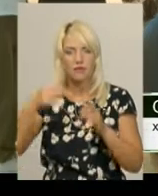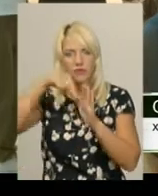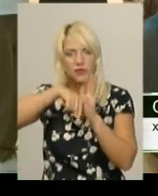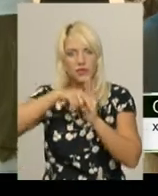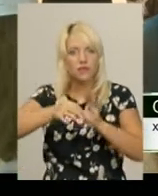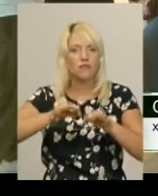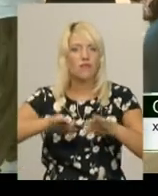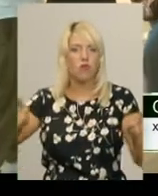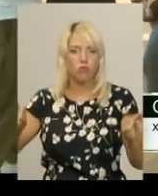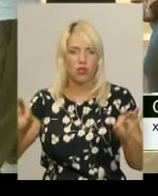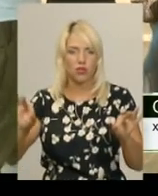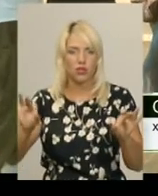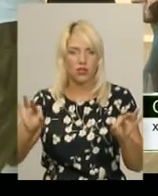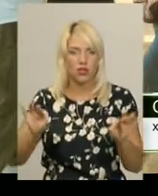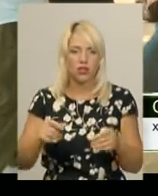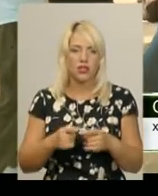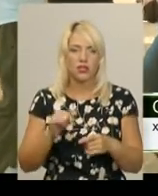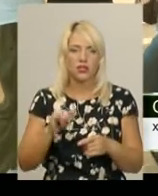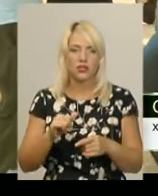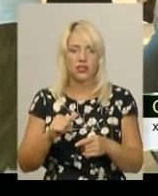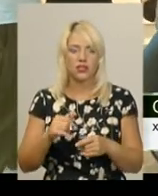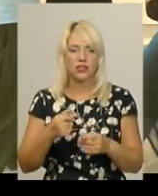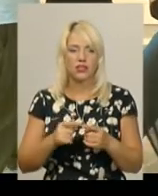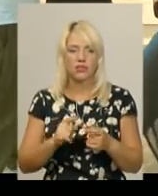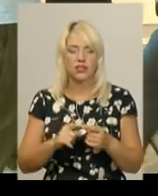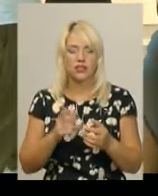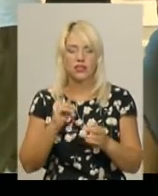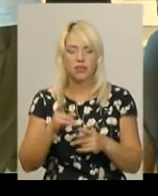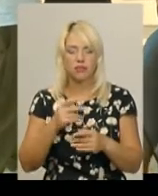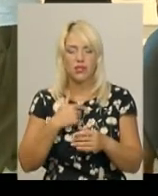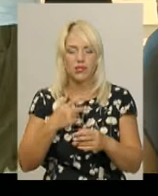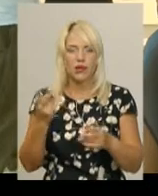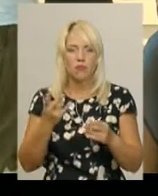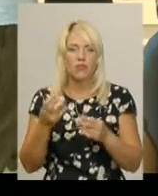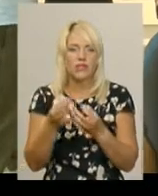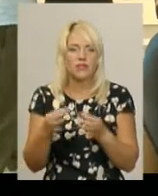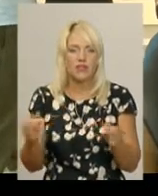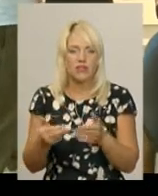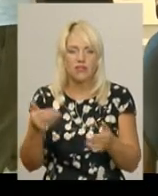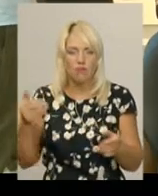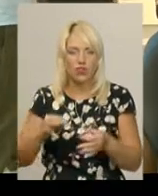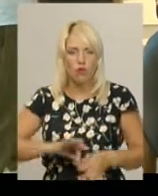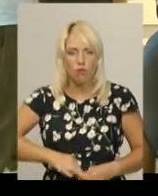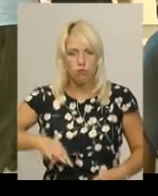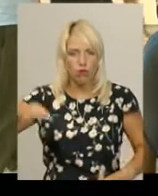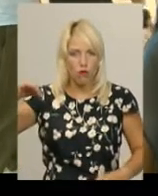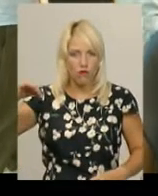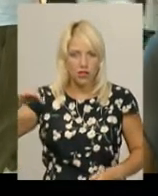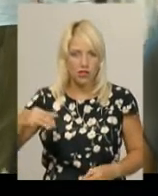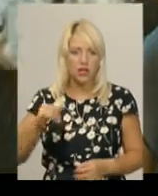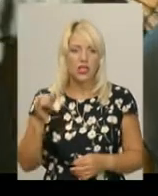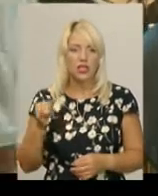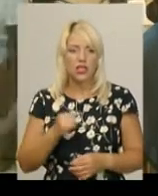звільняємося від ці пуповини, ми